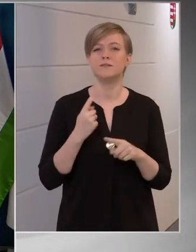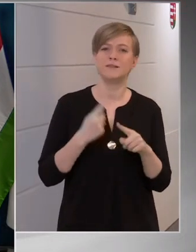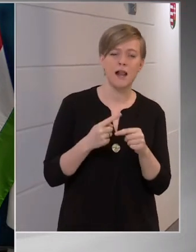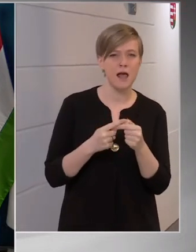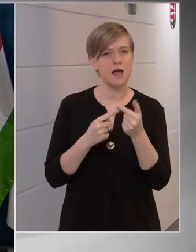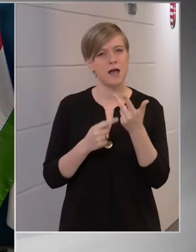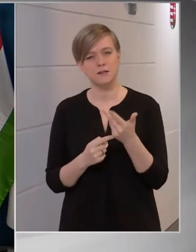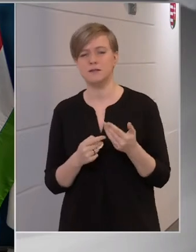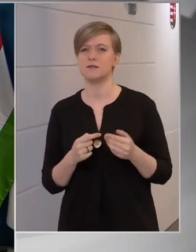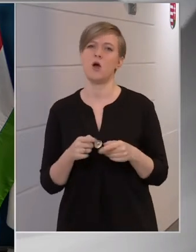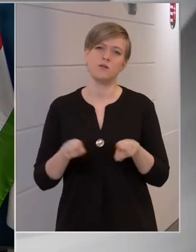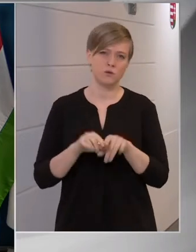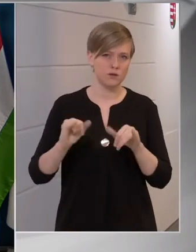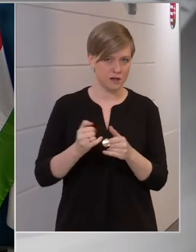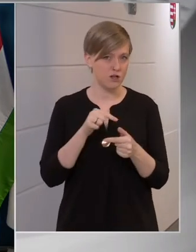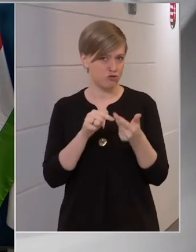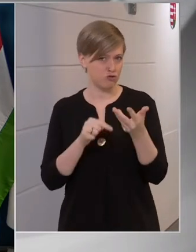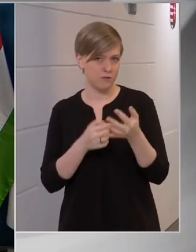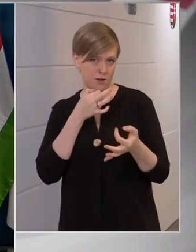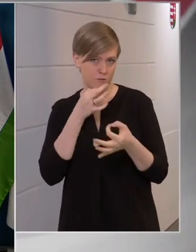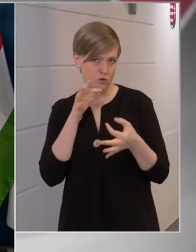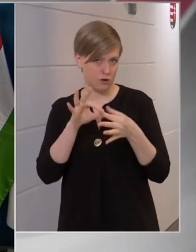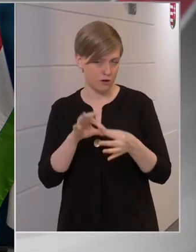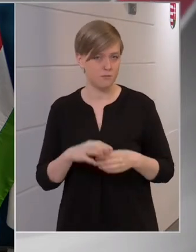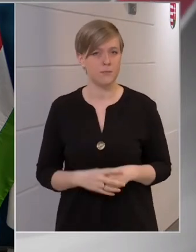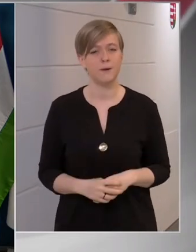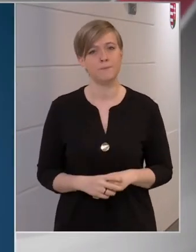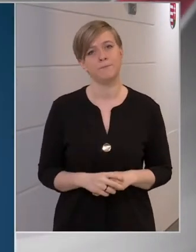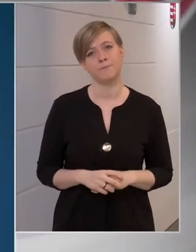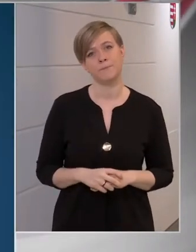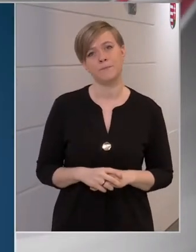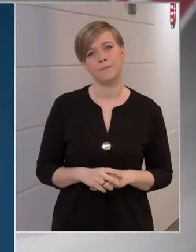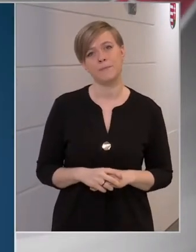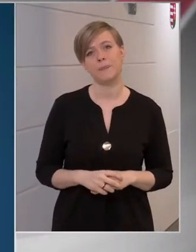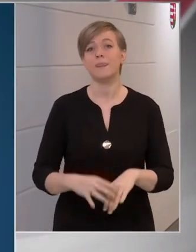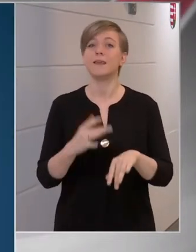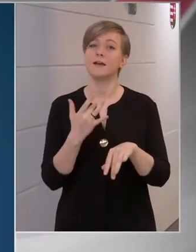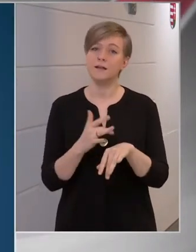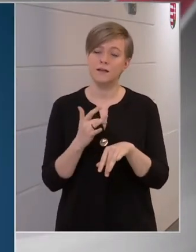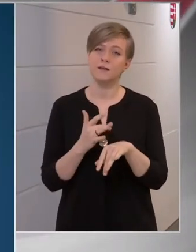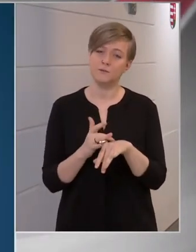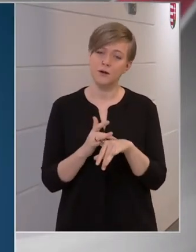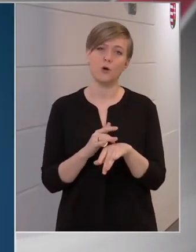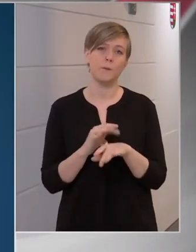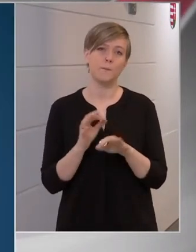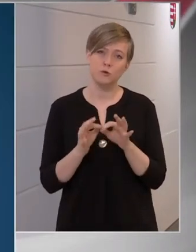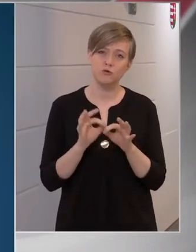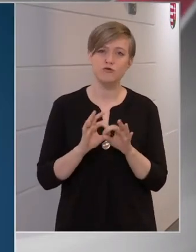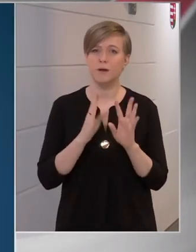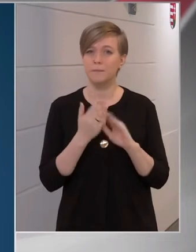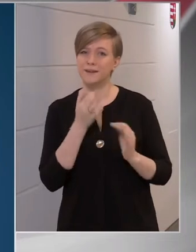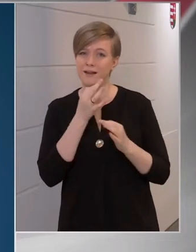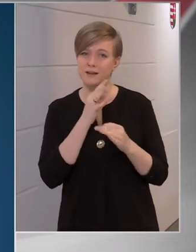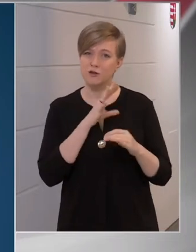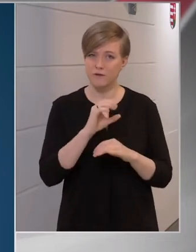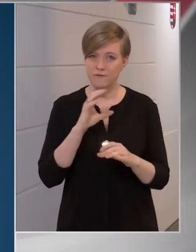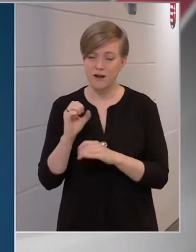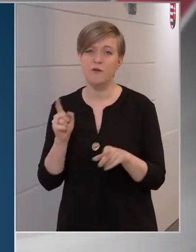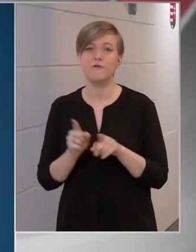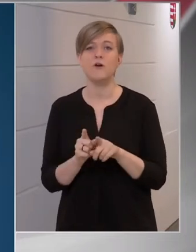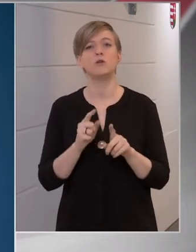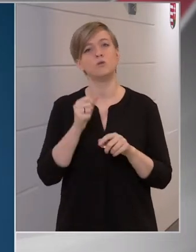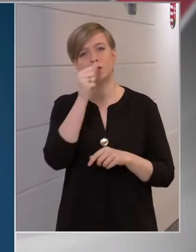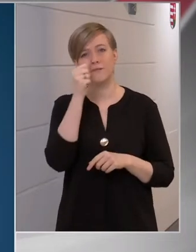kérdés, és ez azonnal is erre a témára vonatkozott. Igen, igyekszem pontosan is minden kérdésre válaszolni. Tehát van egy